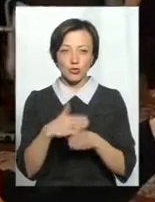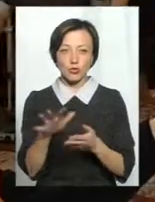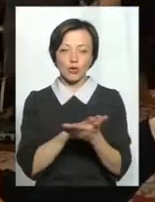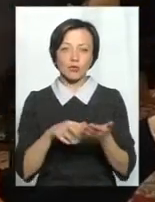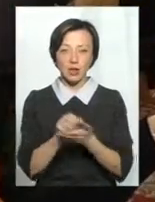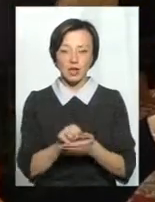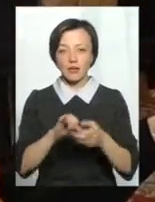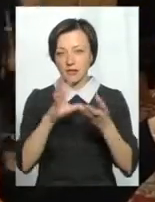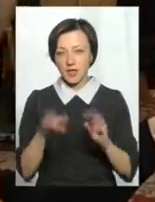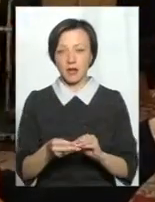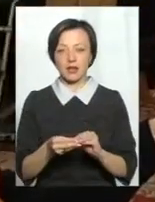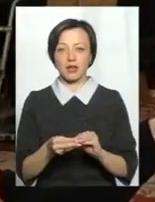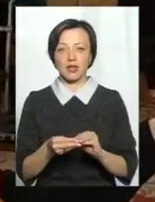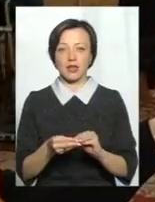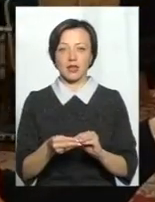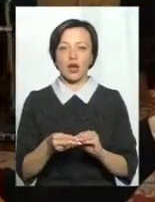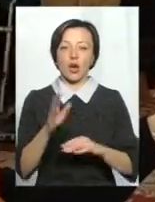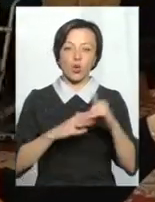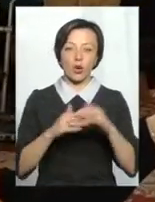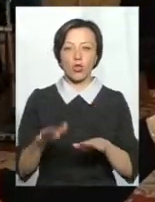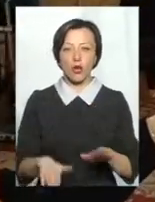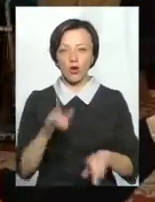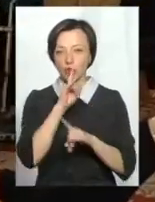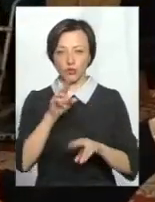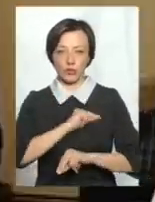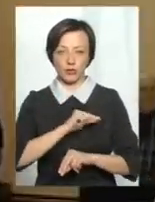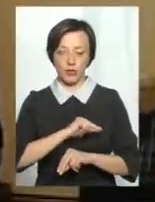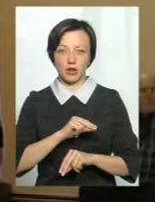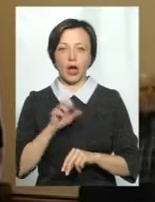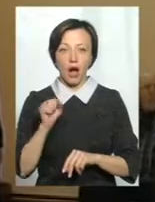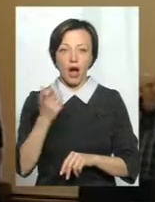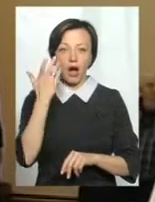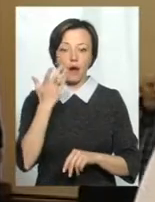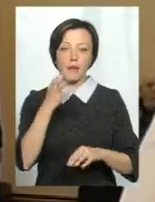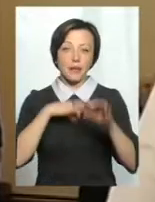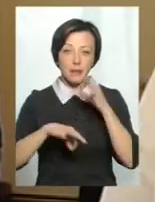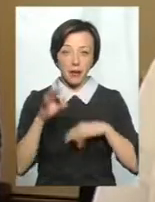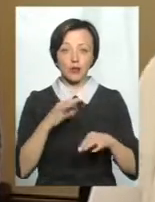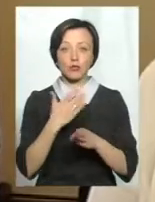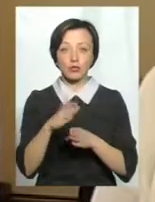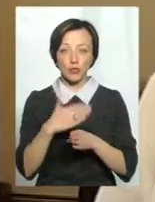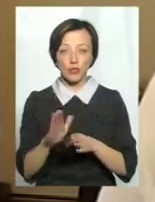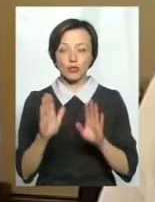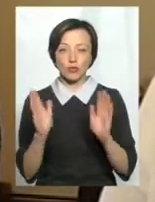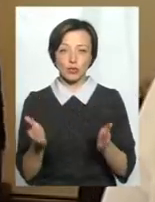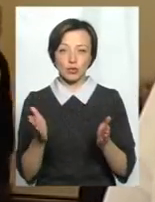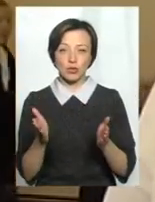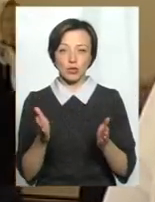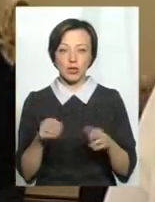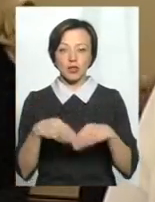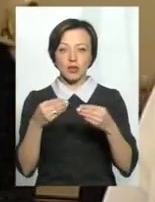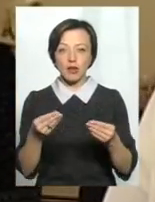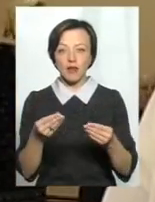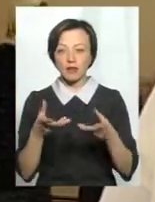атрухуються, і взагалі верхні чи нижні кінцівки не будуть працювати. А препарати поступово будуть давати